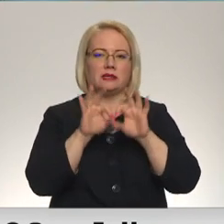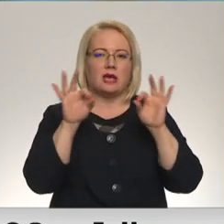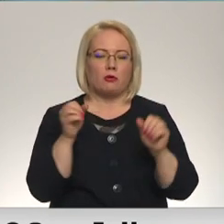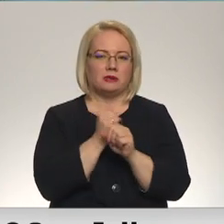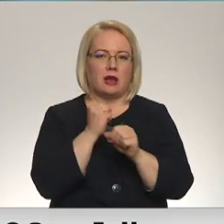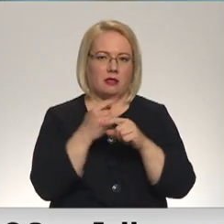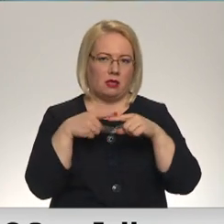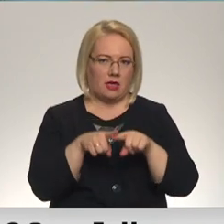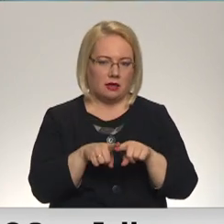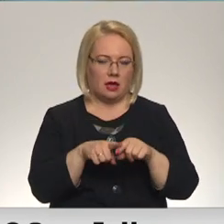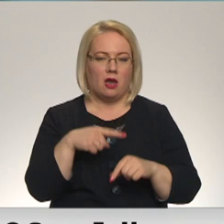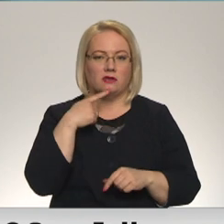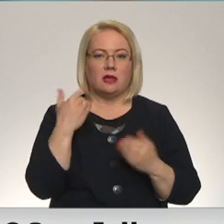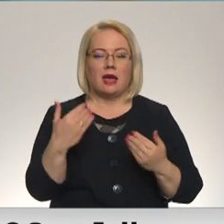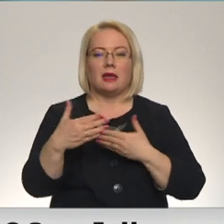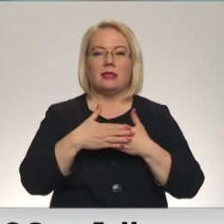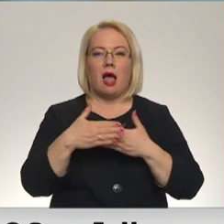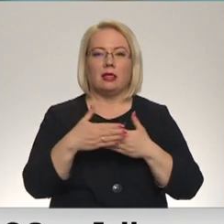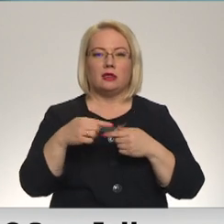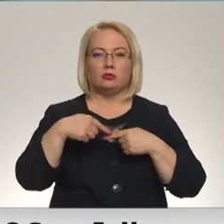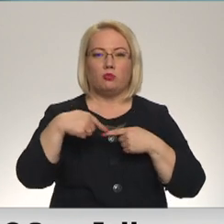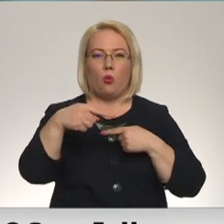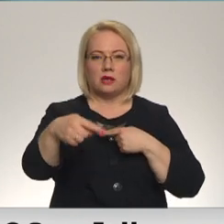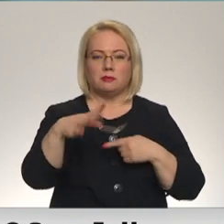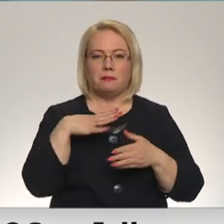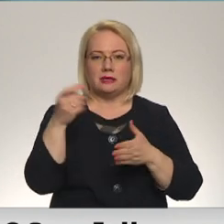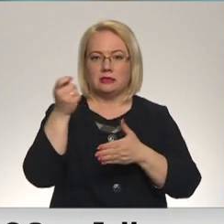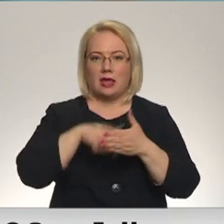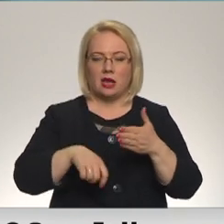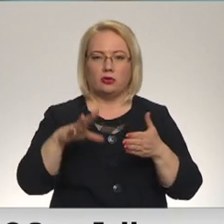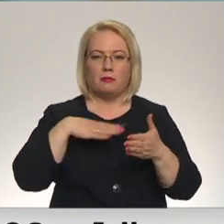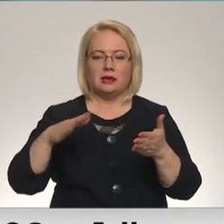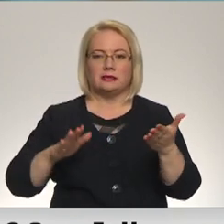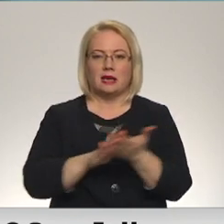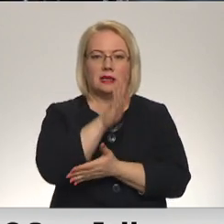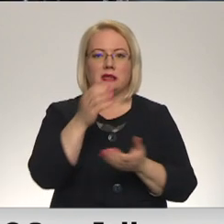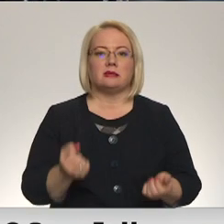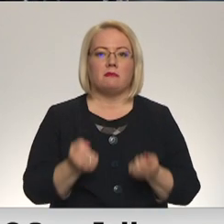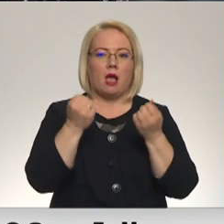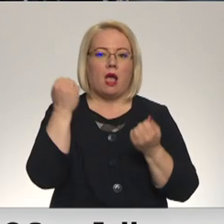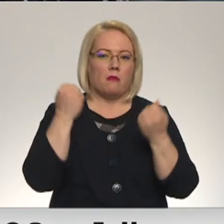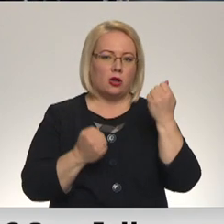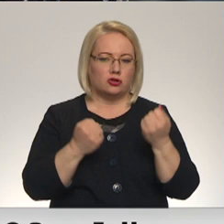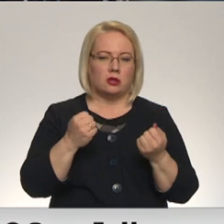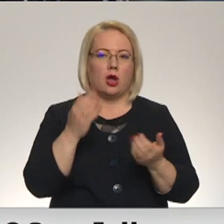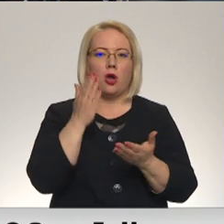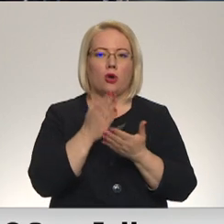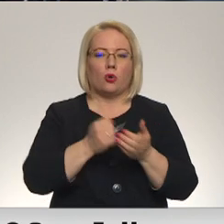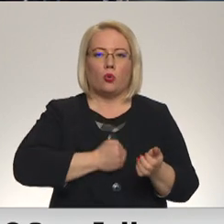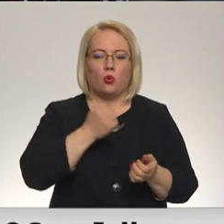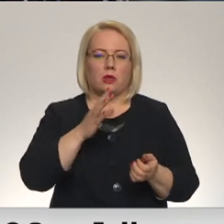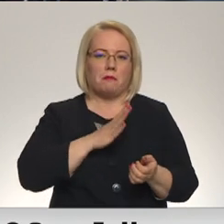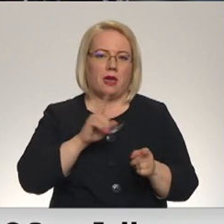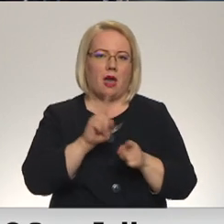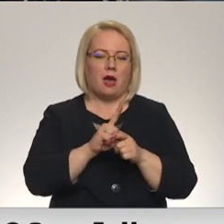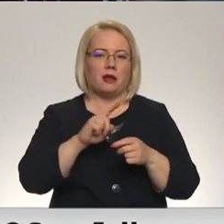Tallinas šosejas posms uz vairākām stundām bija slēgts, jo ceļam pāri biesās līdējusi smagā mašīna. Grūti gājas arī Galvaspilsētā.